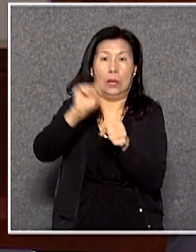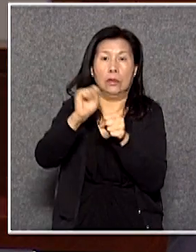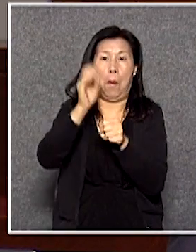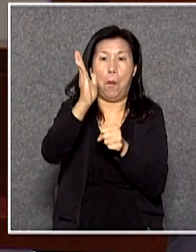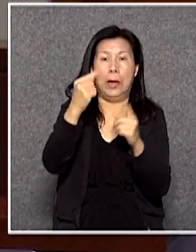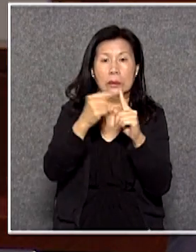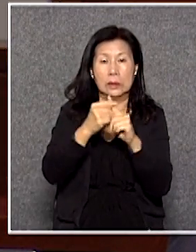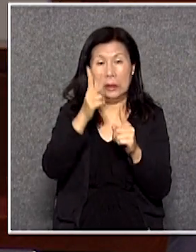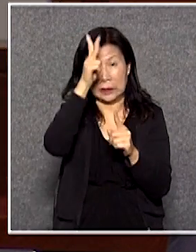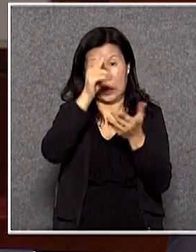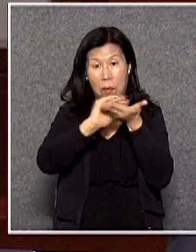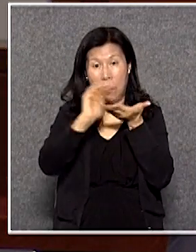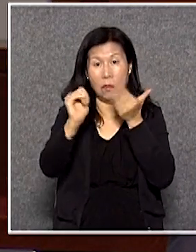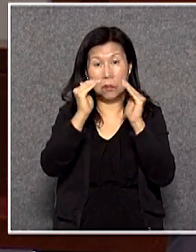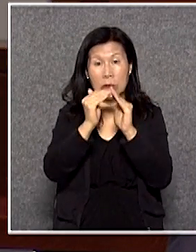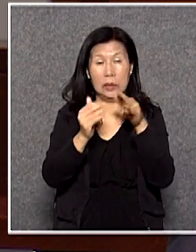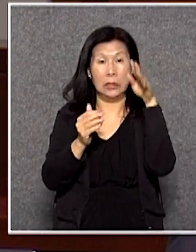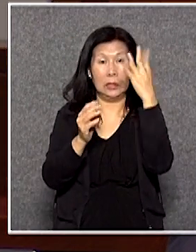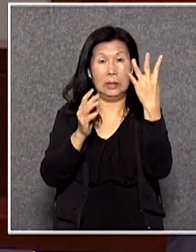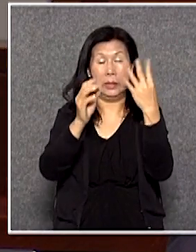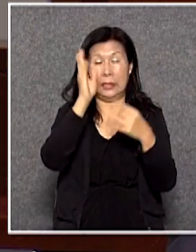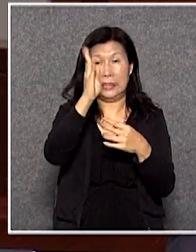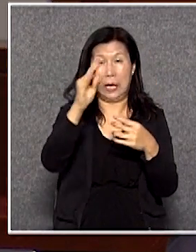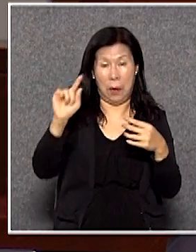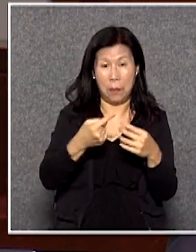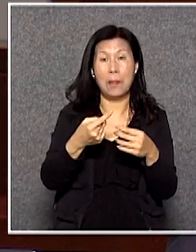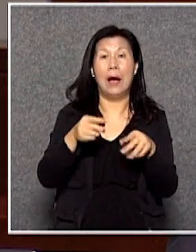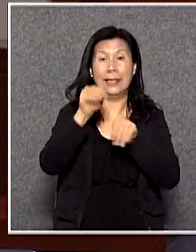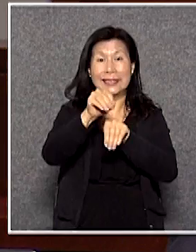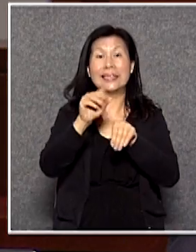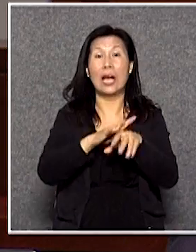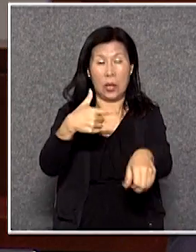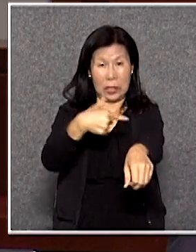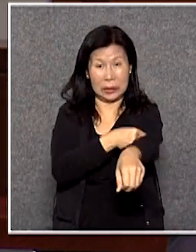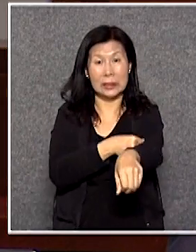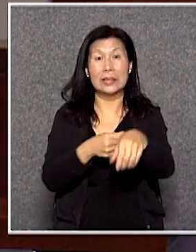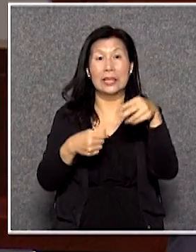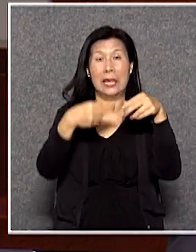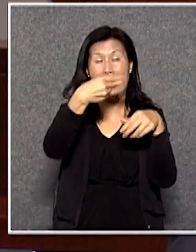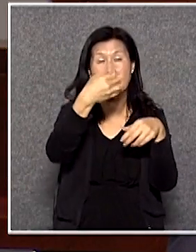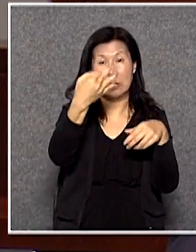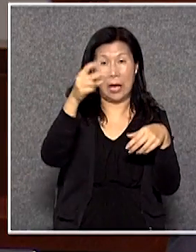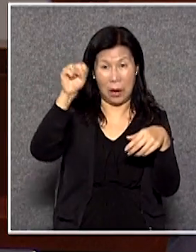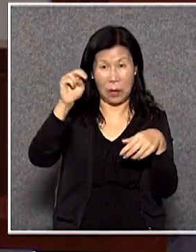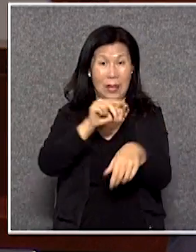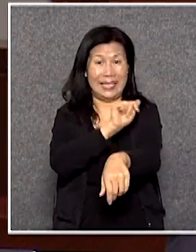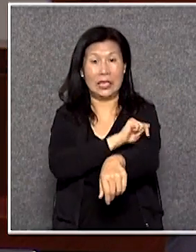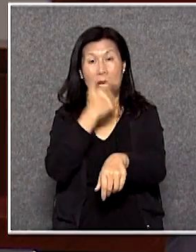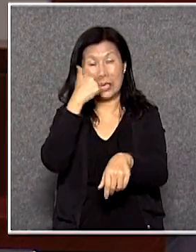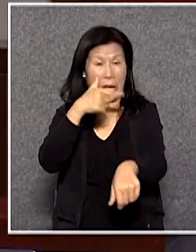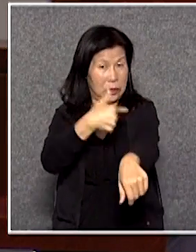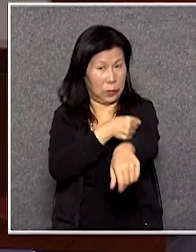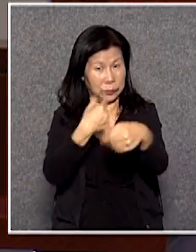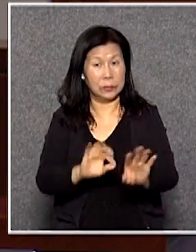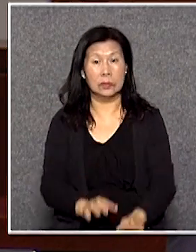衛生署使了四百萬訂購了十萬劑針對甲型H3N2瑞士型的新流感疫苗